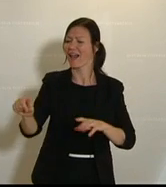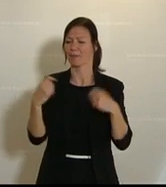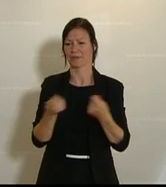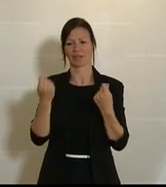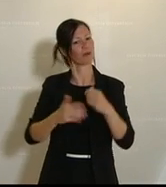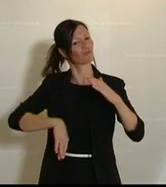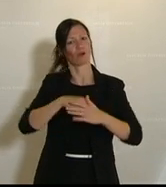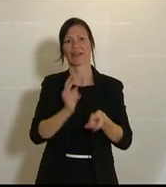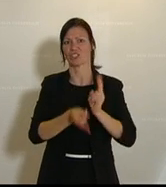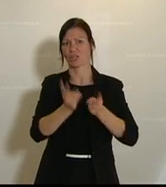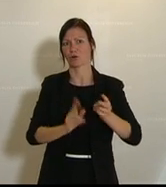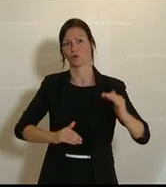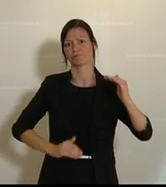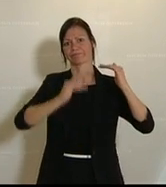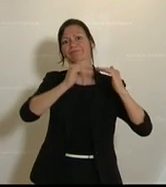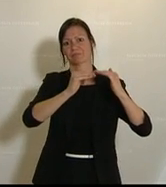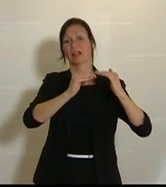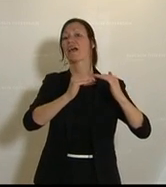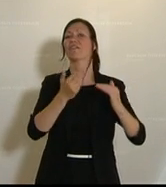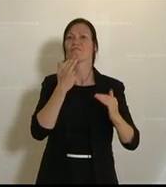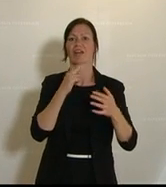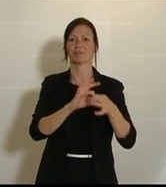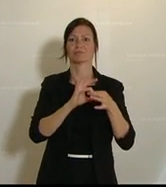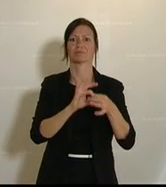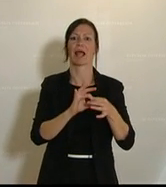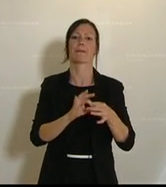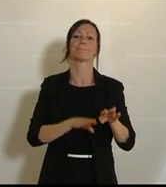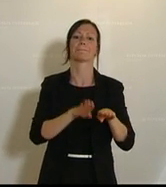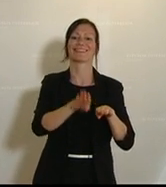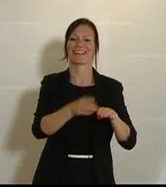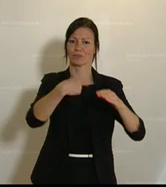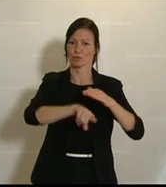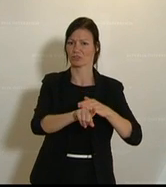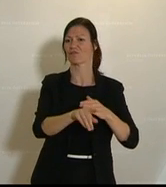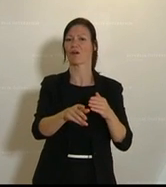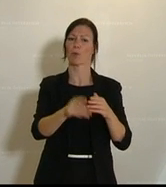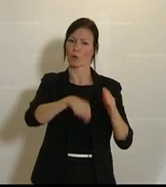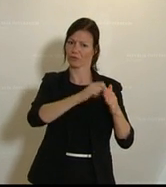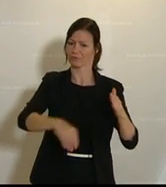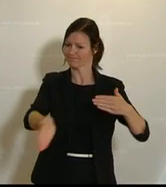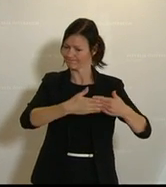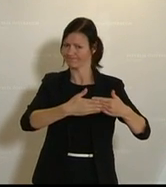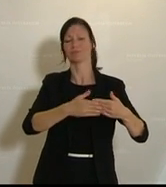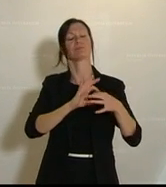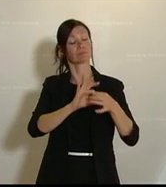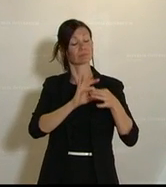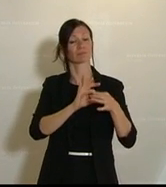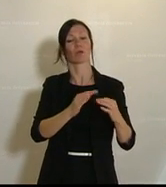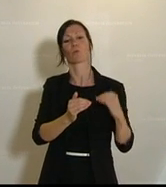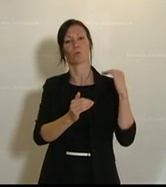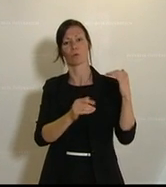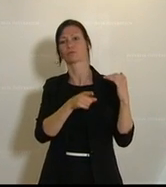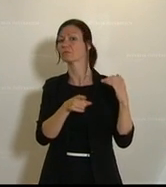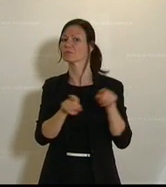durch das Betretungsverbot betroffen sind und waren in jener Höhe, denen